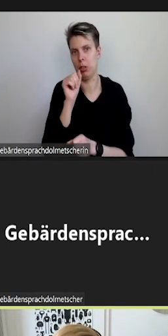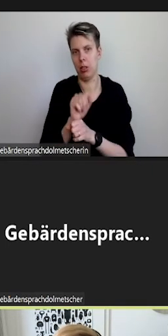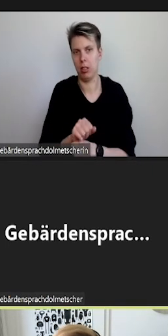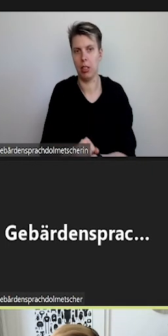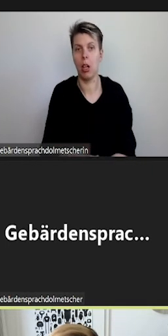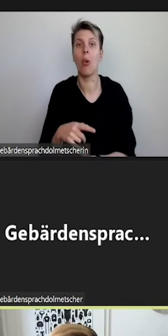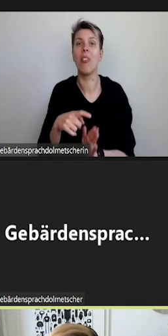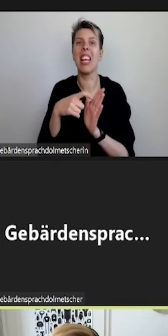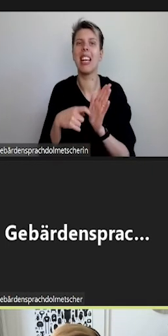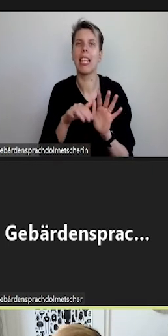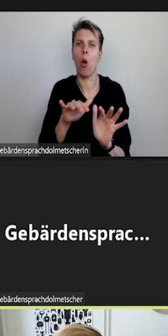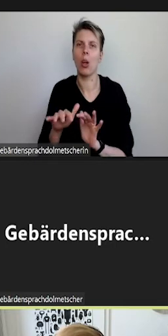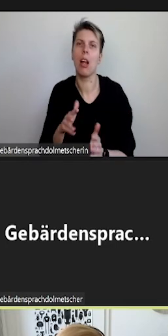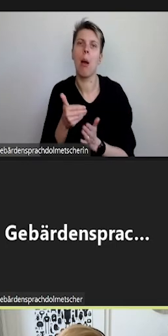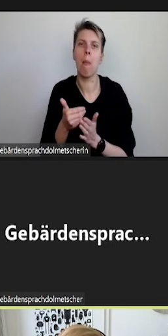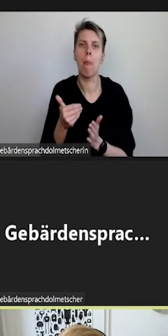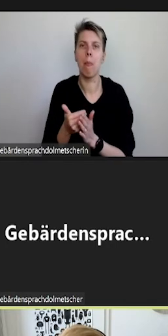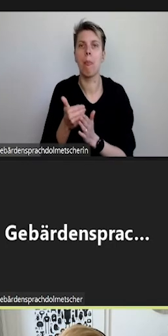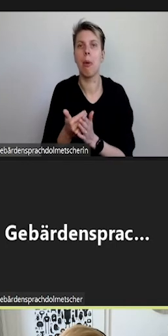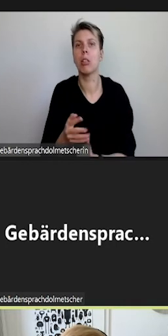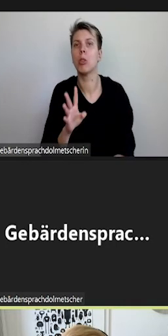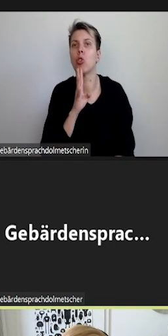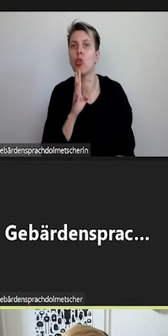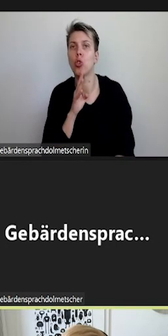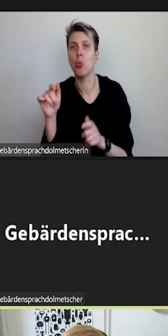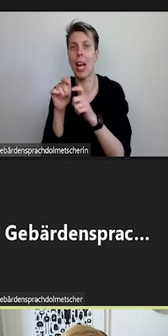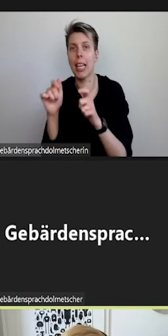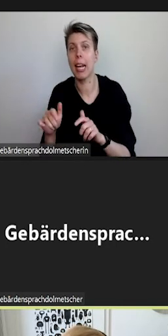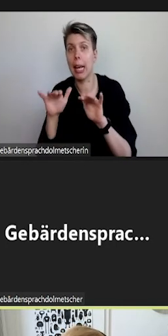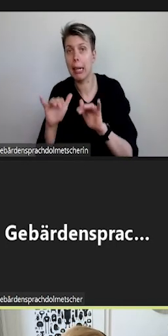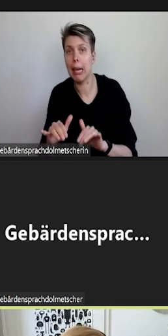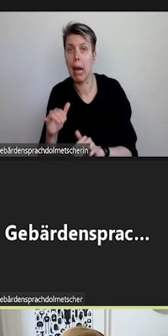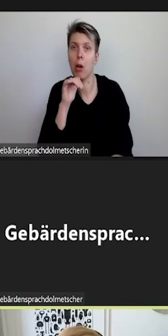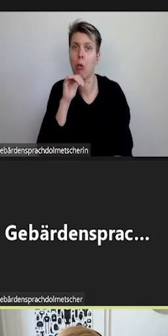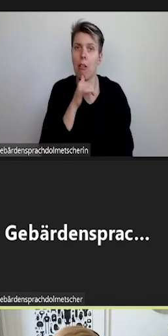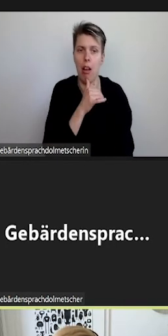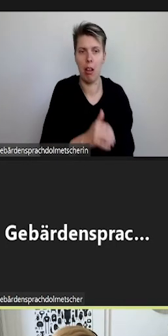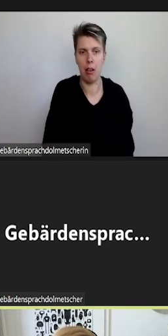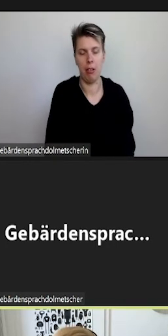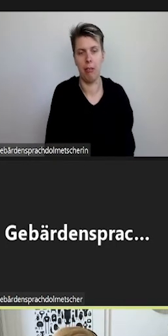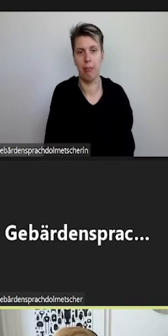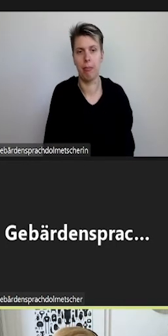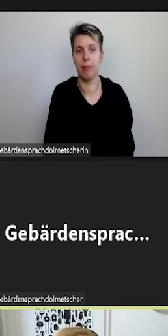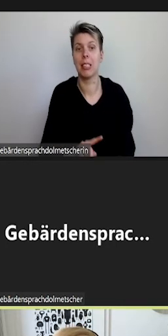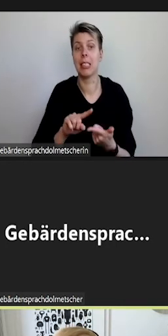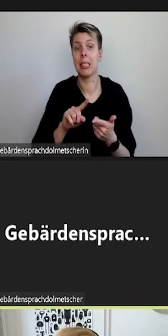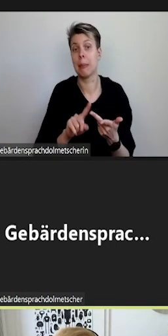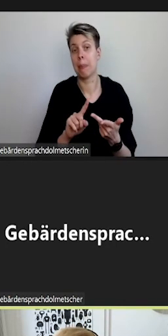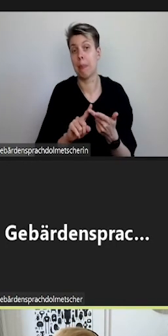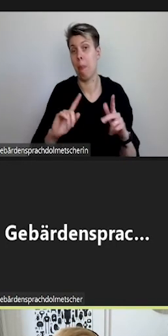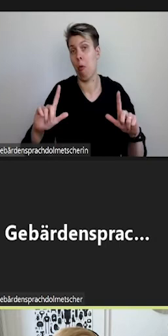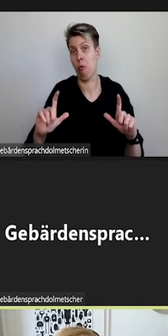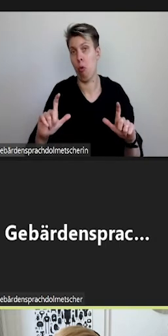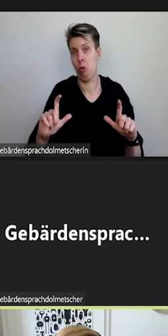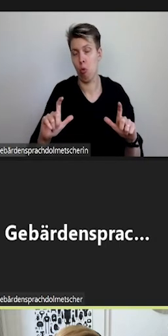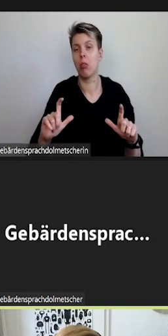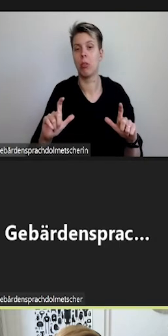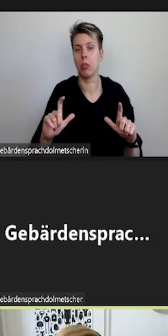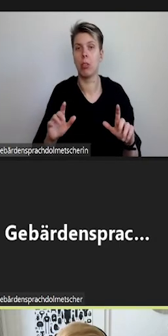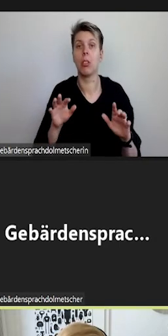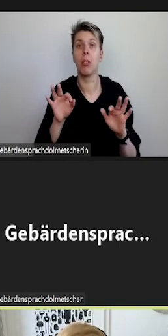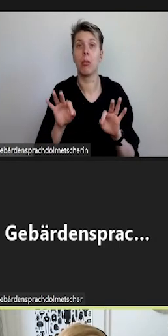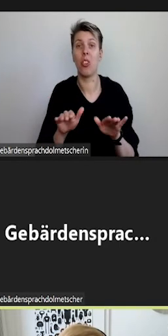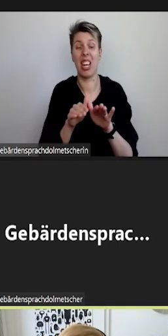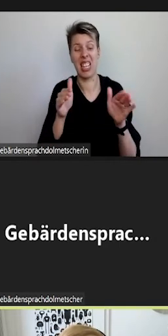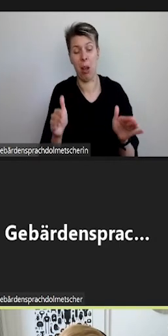Kriterien, wie zum Beispiel Gegensprechanlage. Ein weiterer Screenshot zeigt einen Ausschnitt des Lageplans, wenn ein Gebäude